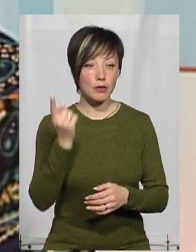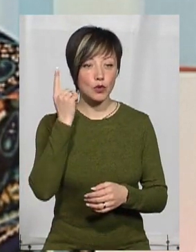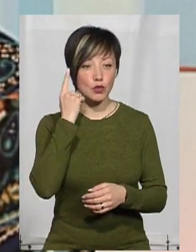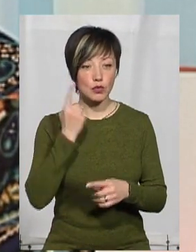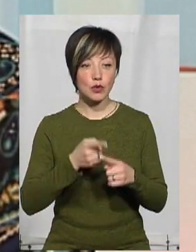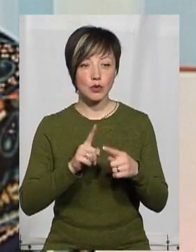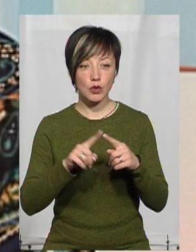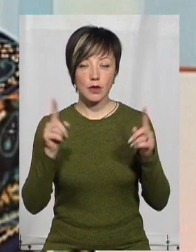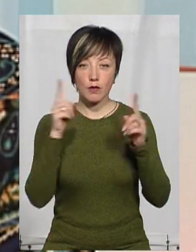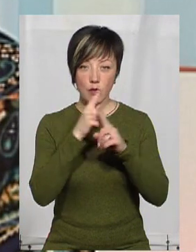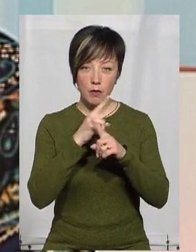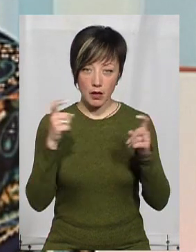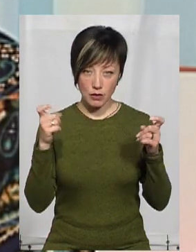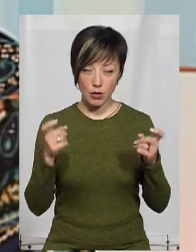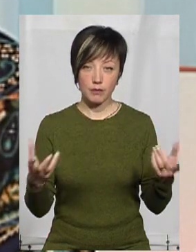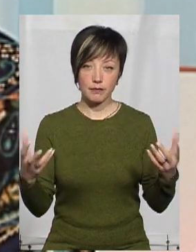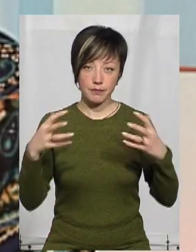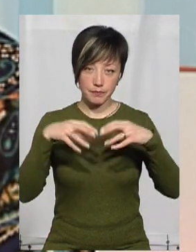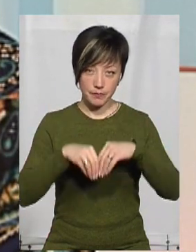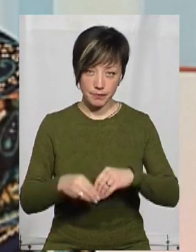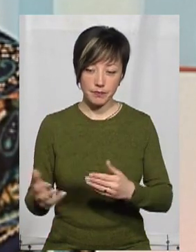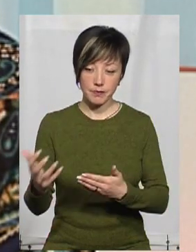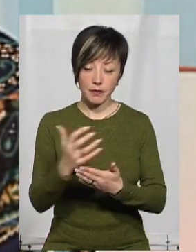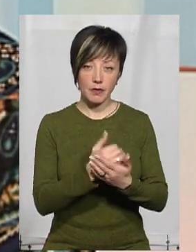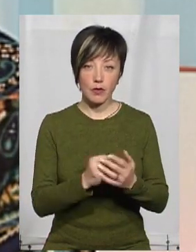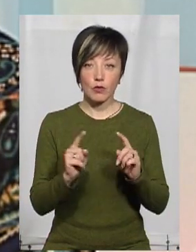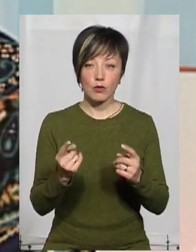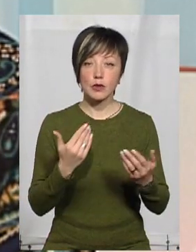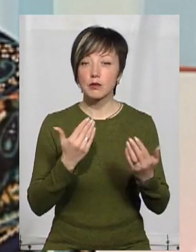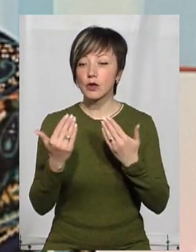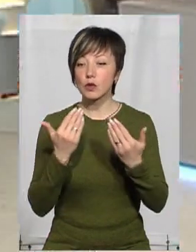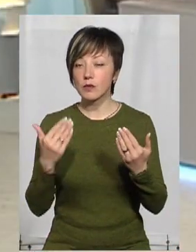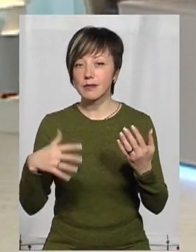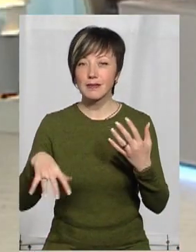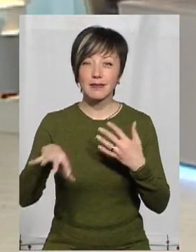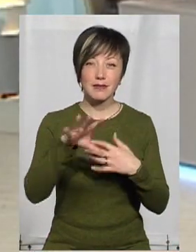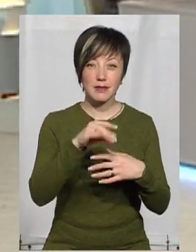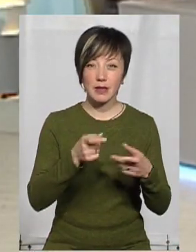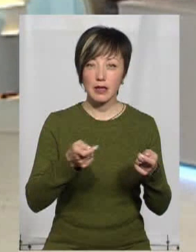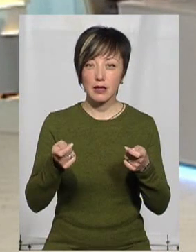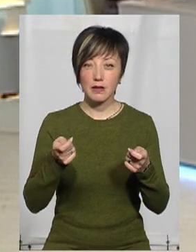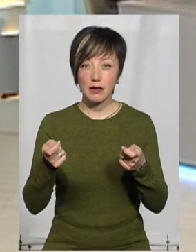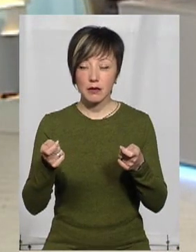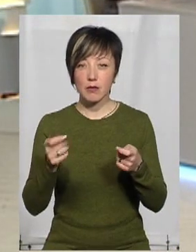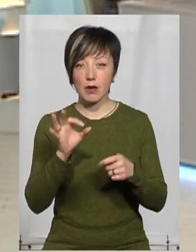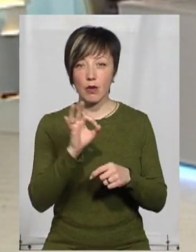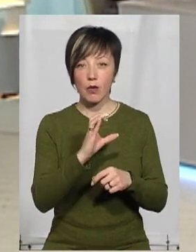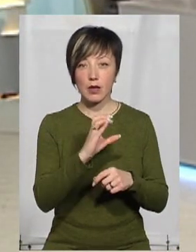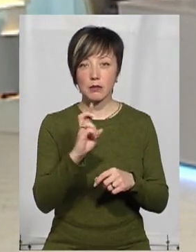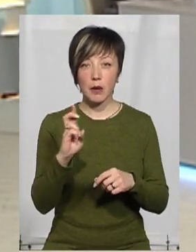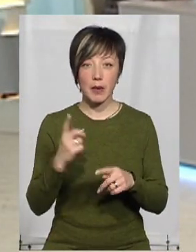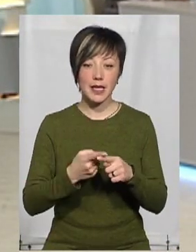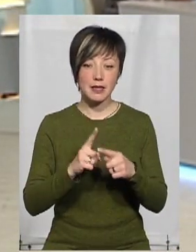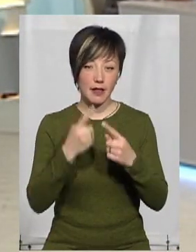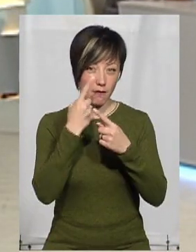думаю, що ми цю інформацію об'єднаємо і зберемо. Тому що ми спілкуємося зі всіма керівниками ОСББ,